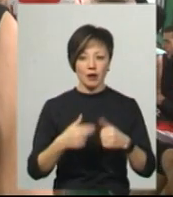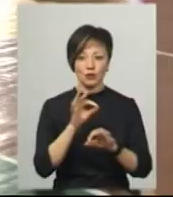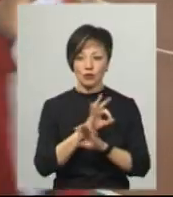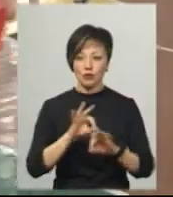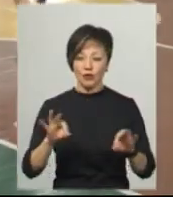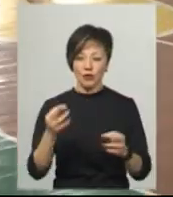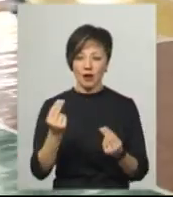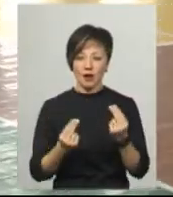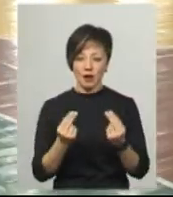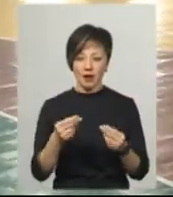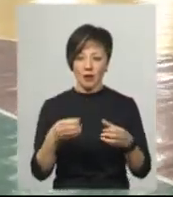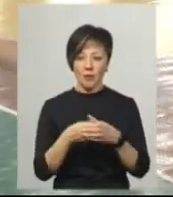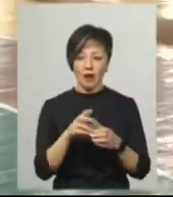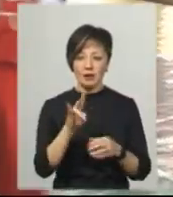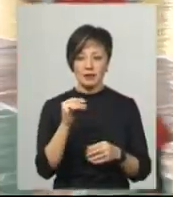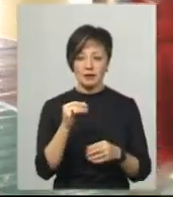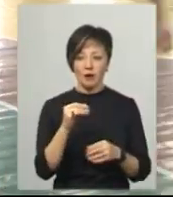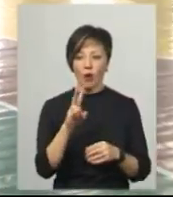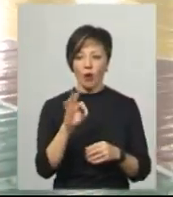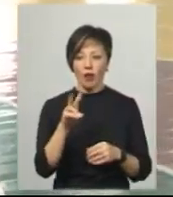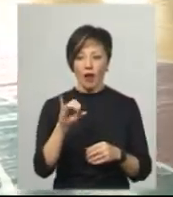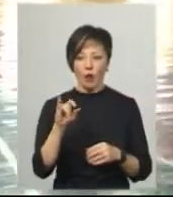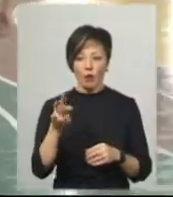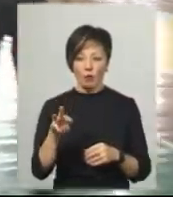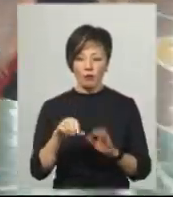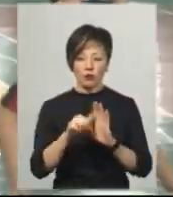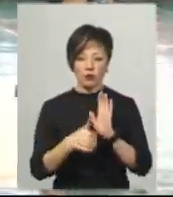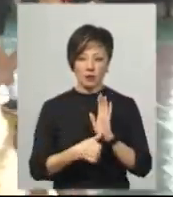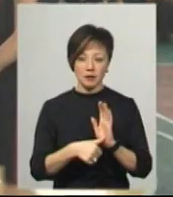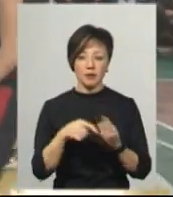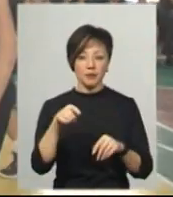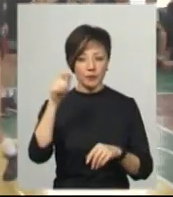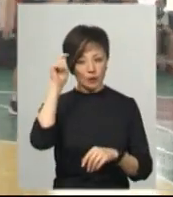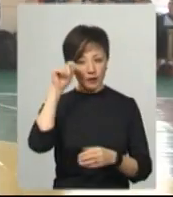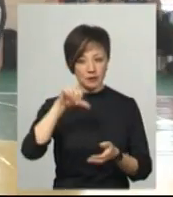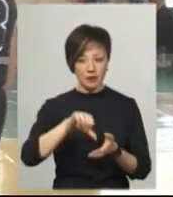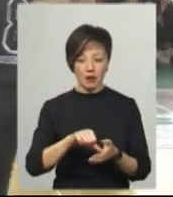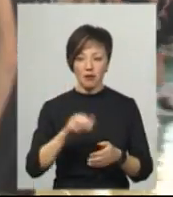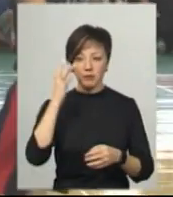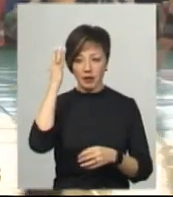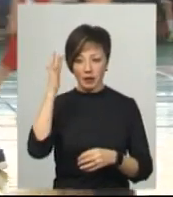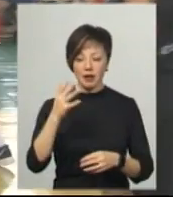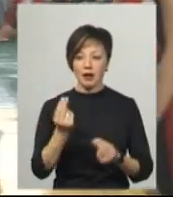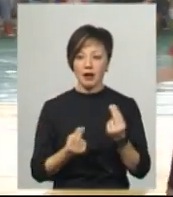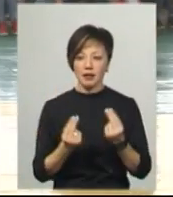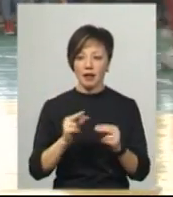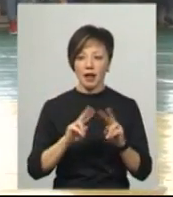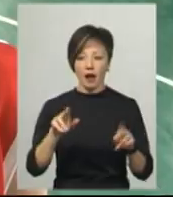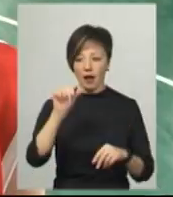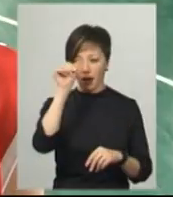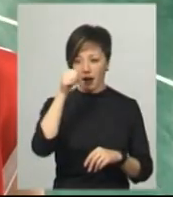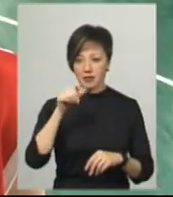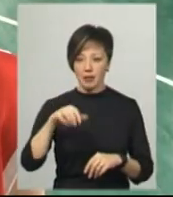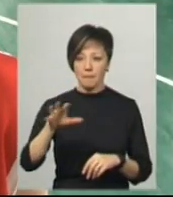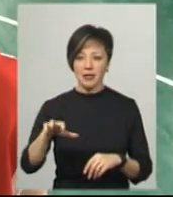номер 16. На младші гравецького команди колеги номер 16 Данилу Сокольникова мріє грати як грецький баскетболіст Яніс Адентокумбу.